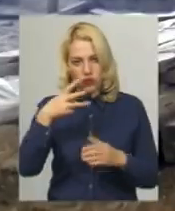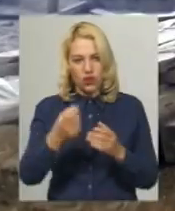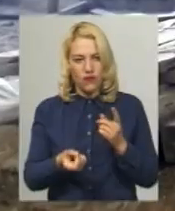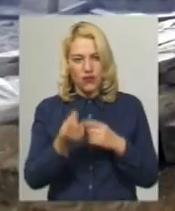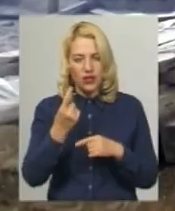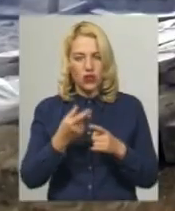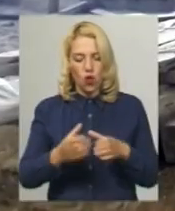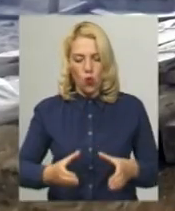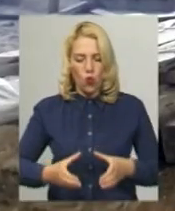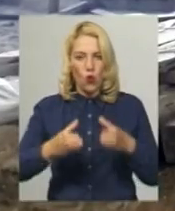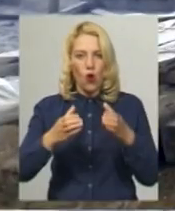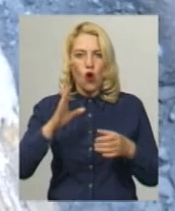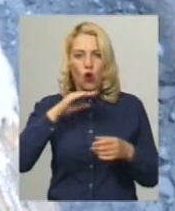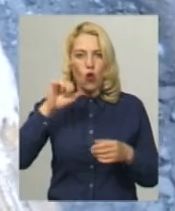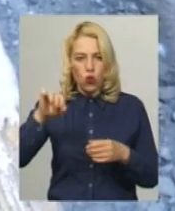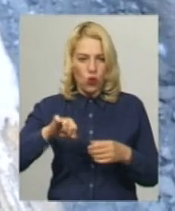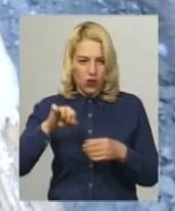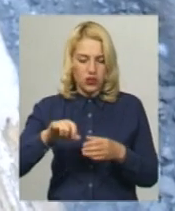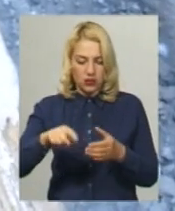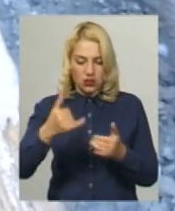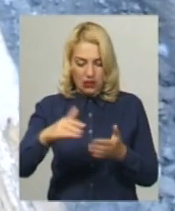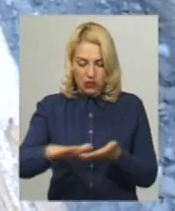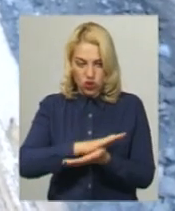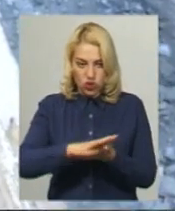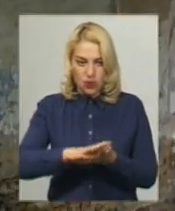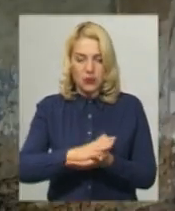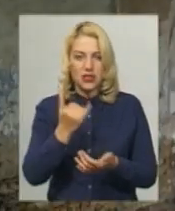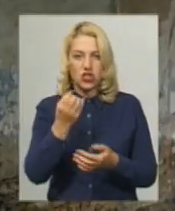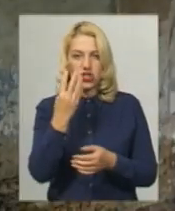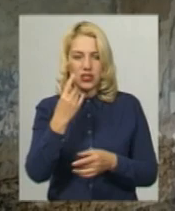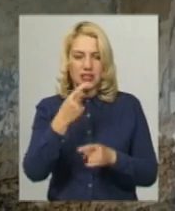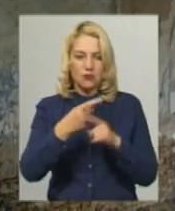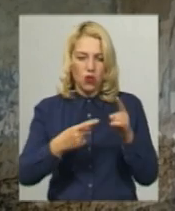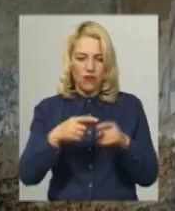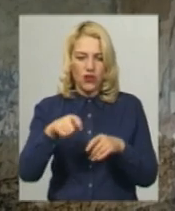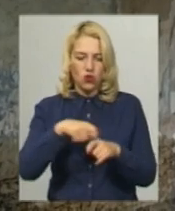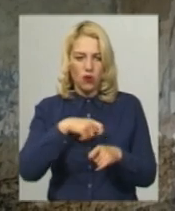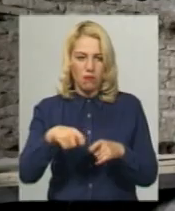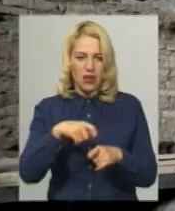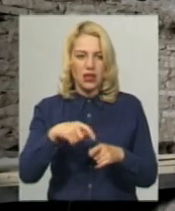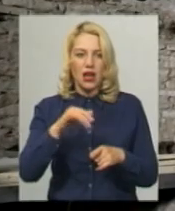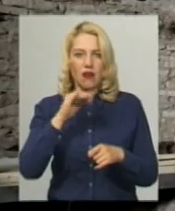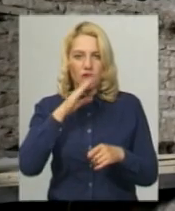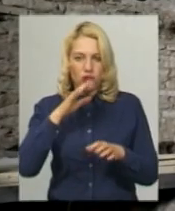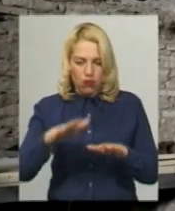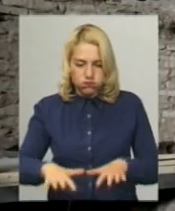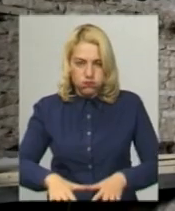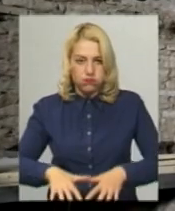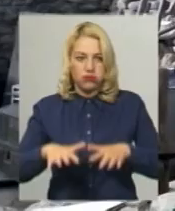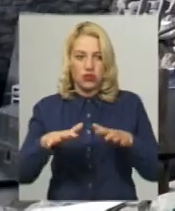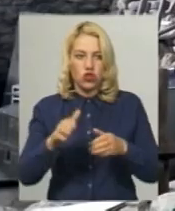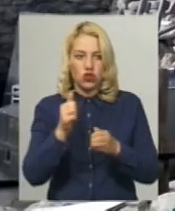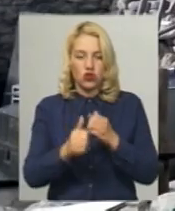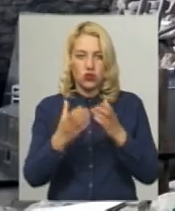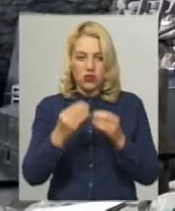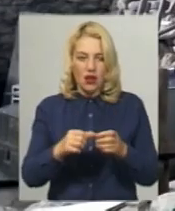засипаний колодязь та розчищають його. Зараз дісталися глибини 14,5 метрів і криницю наповнила вода. Віктор Вєтров каже, щодня викачують